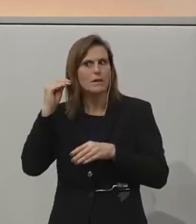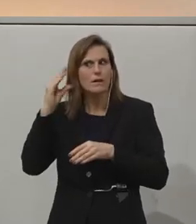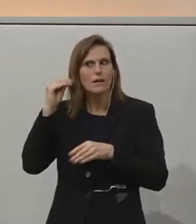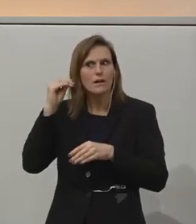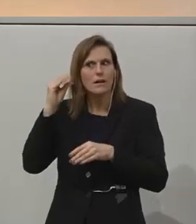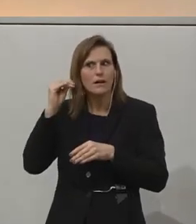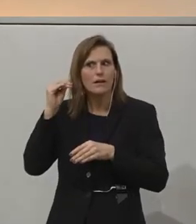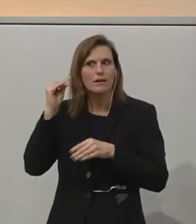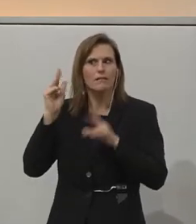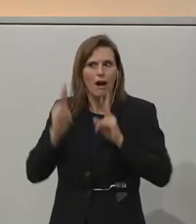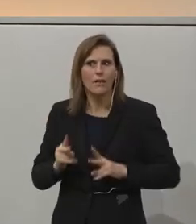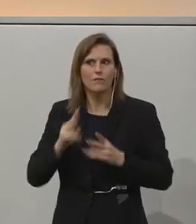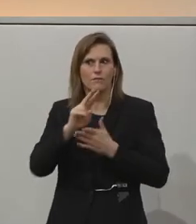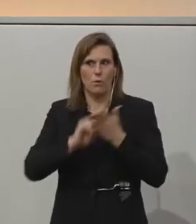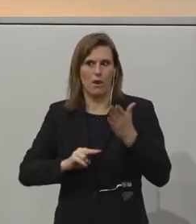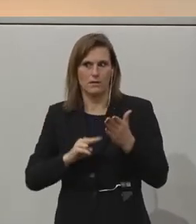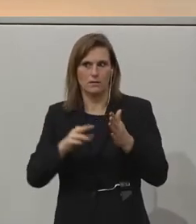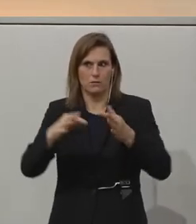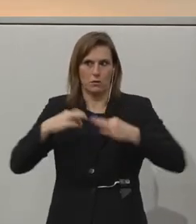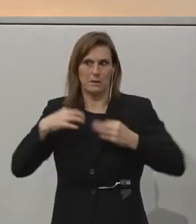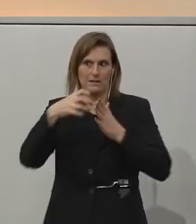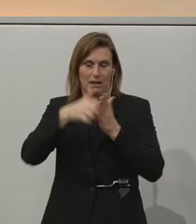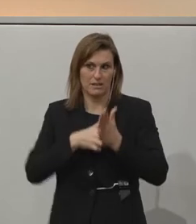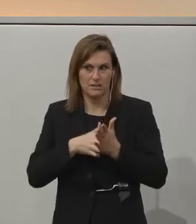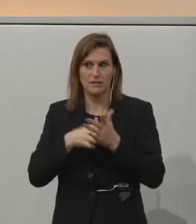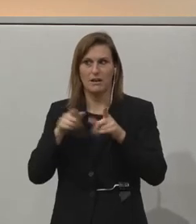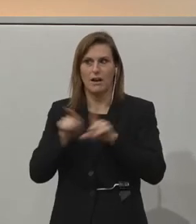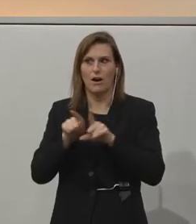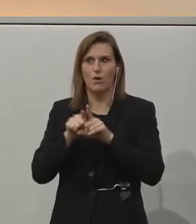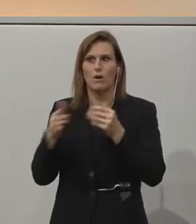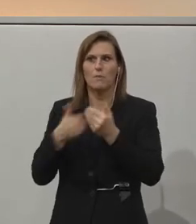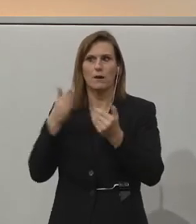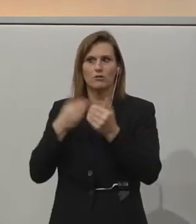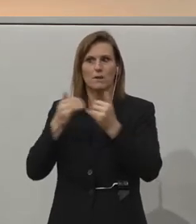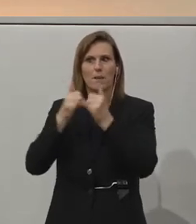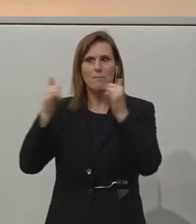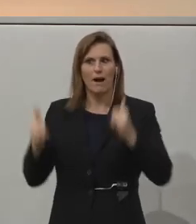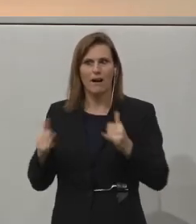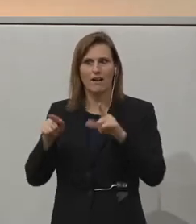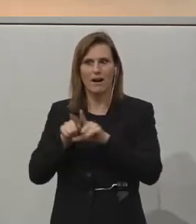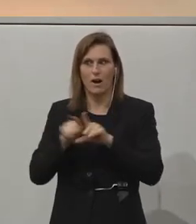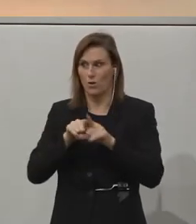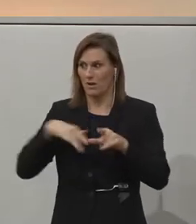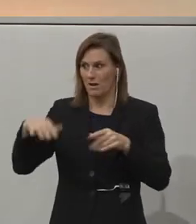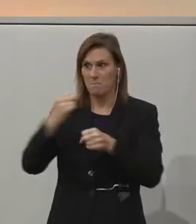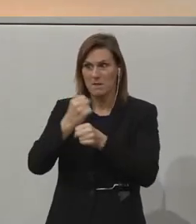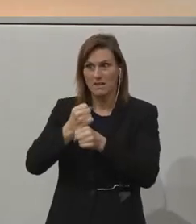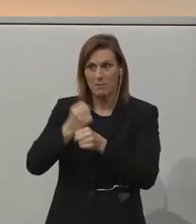base at Barclays must be people which are reflective of the customer base. If the employee base is